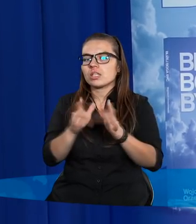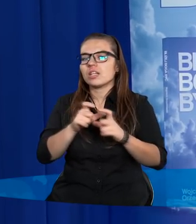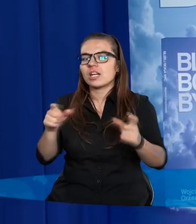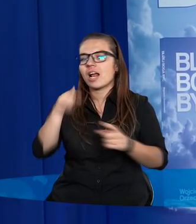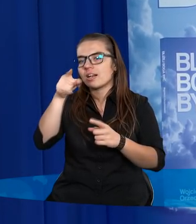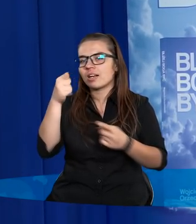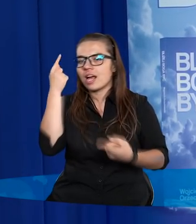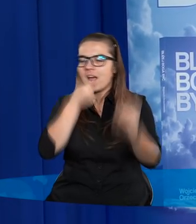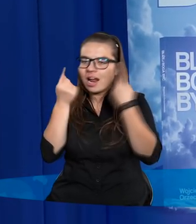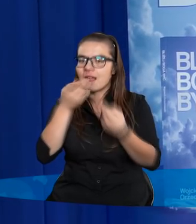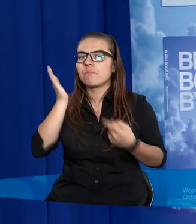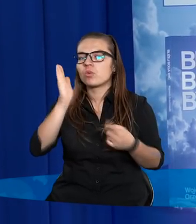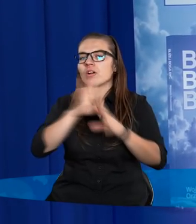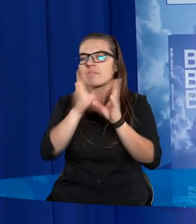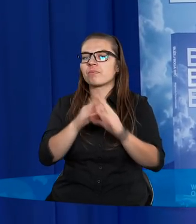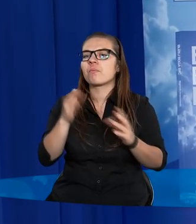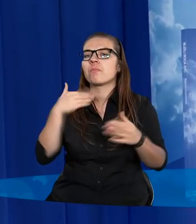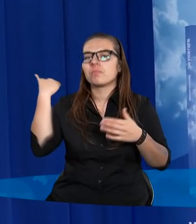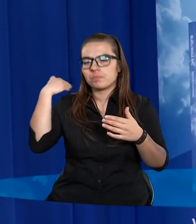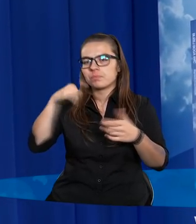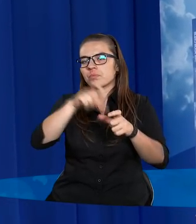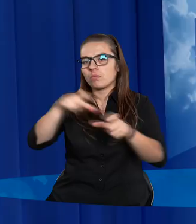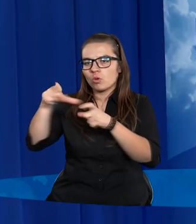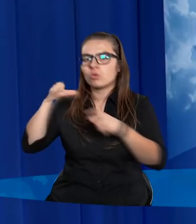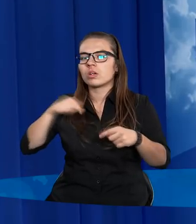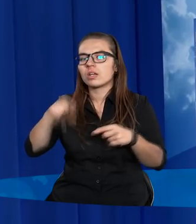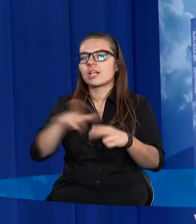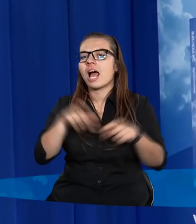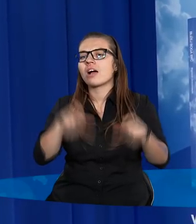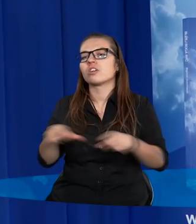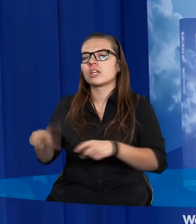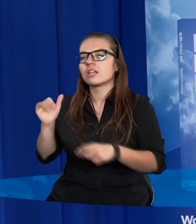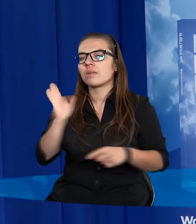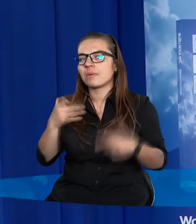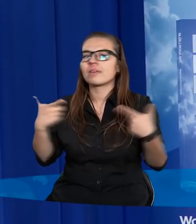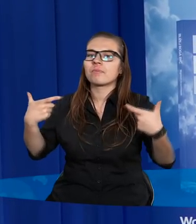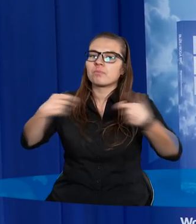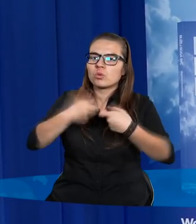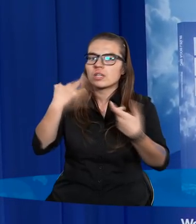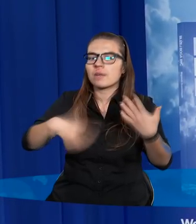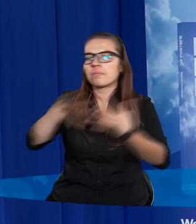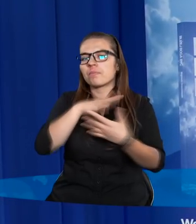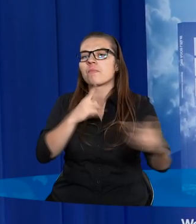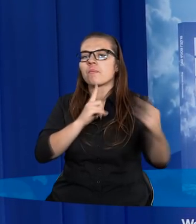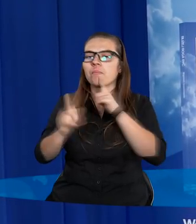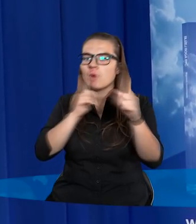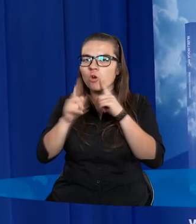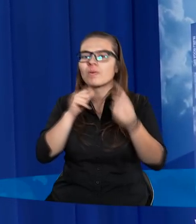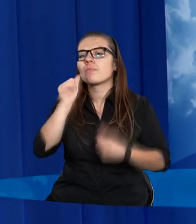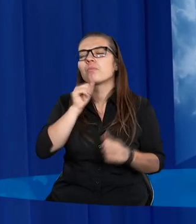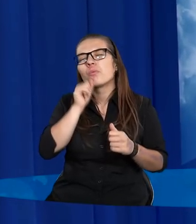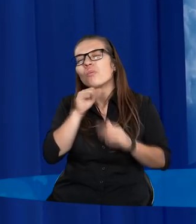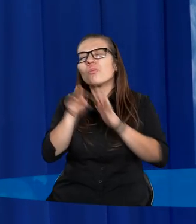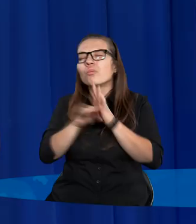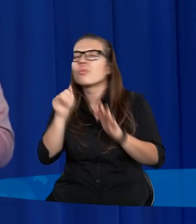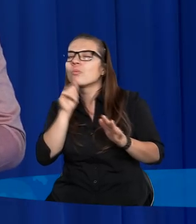mojej refleksji, a później wszyscy prelegenci usiądziemy sobie tutaj na krzesłach i będziemy chcieli porozmawiać jeszcze chwilę, próbując, przynajmniej